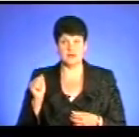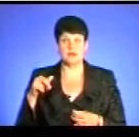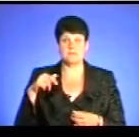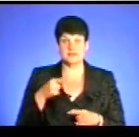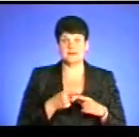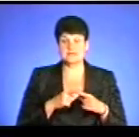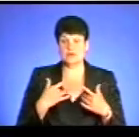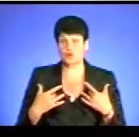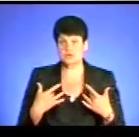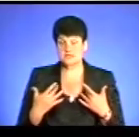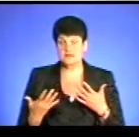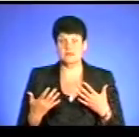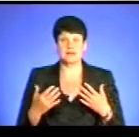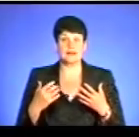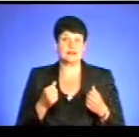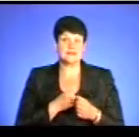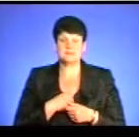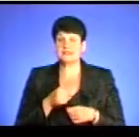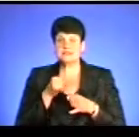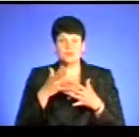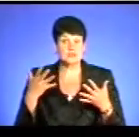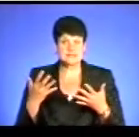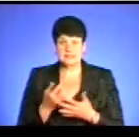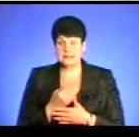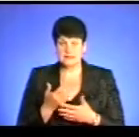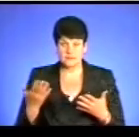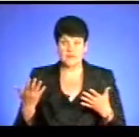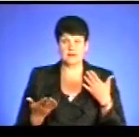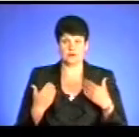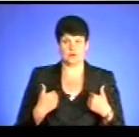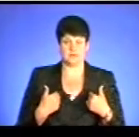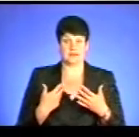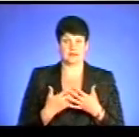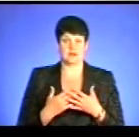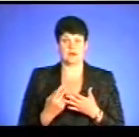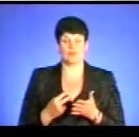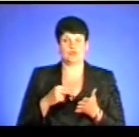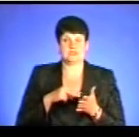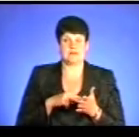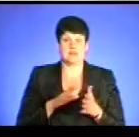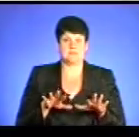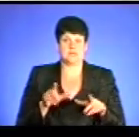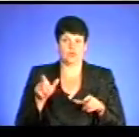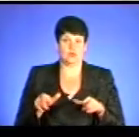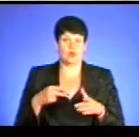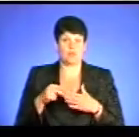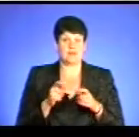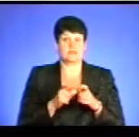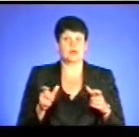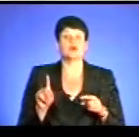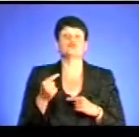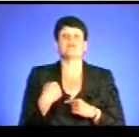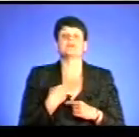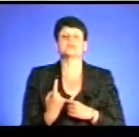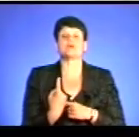концерт, тому що, знову ж таки, кажу, на жаль, ми не змогли знайти, але от якщо б я поставила себе на місце людини, яка купила квиток, я би вас запитала, а чому ви